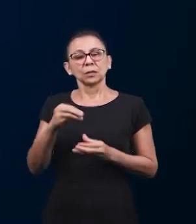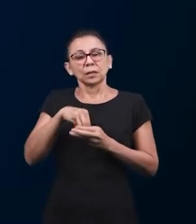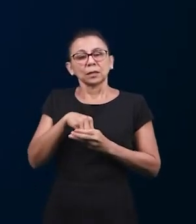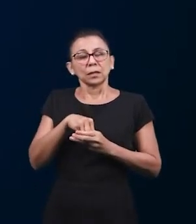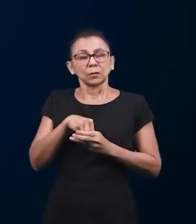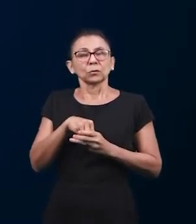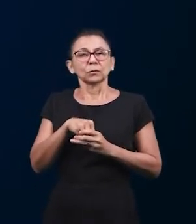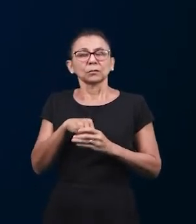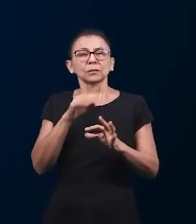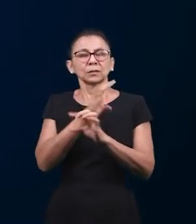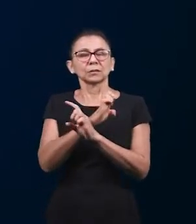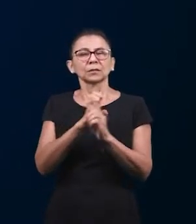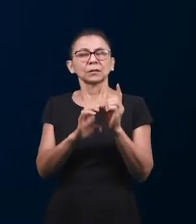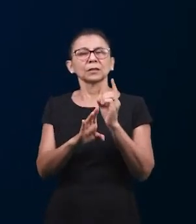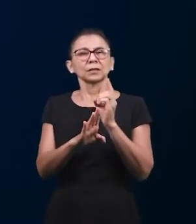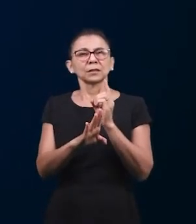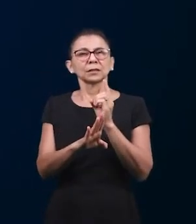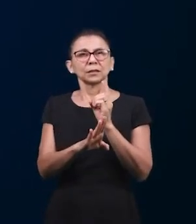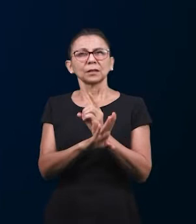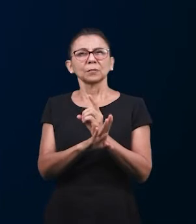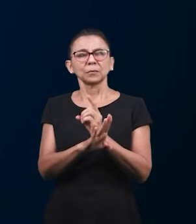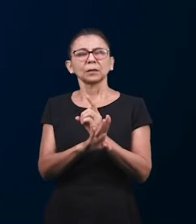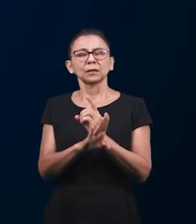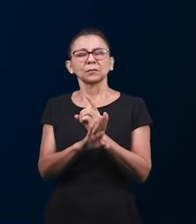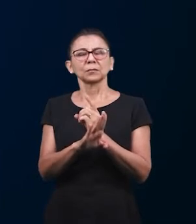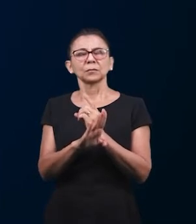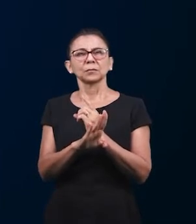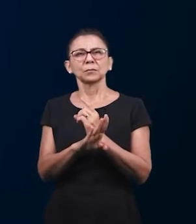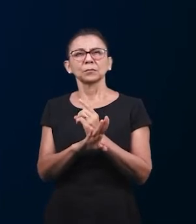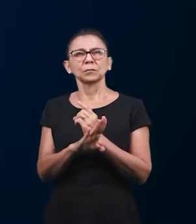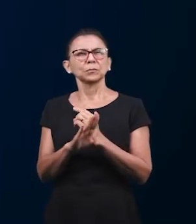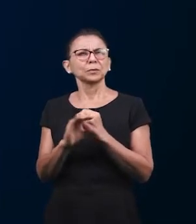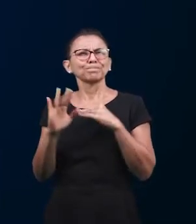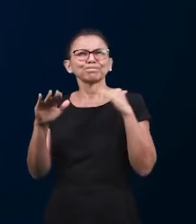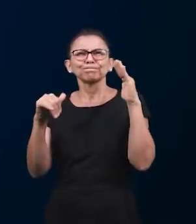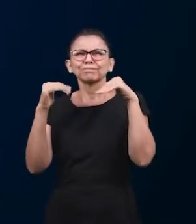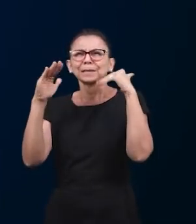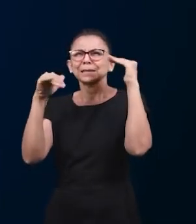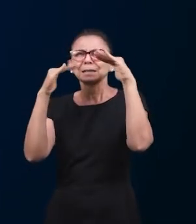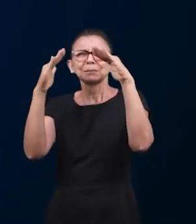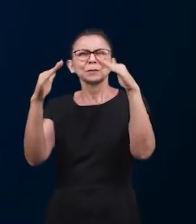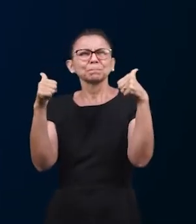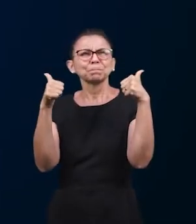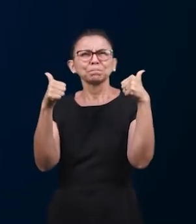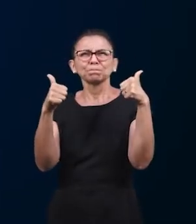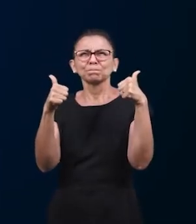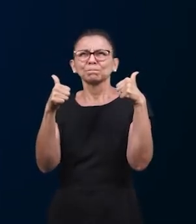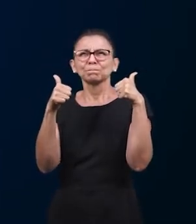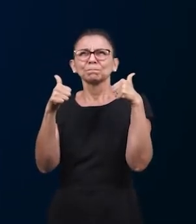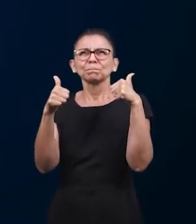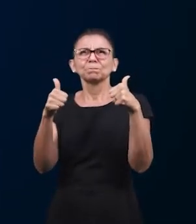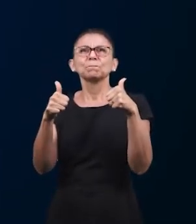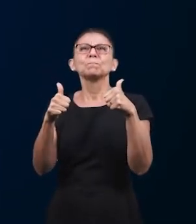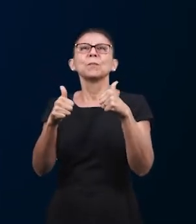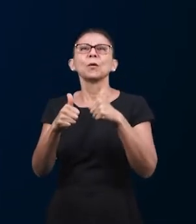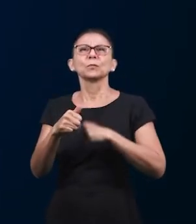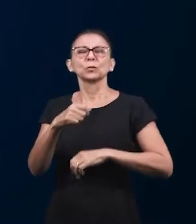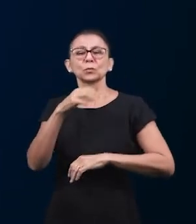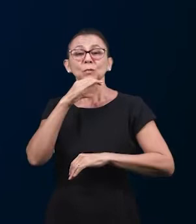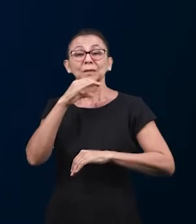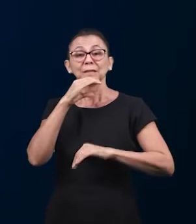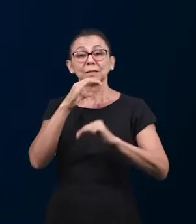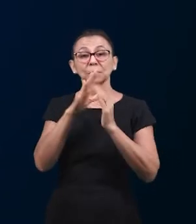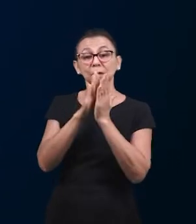библейской школы, потому что наш духовный рост, он растет по мере того, как мы познаем Слово